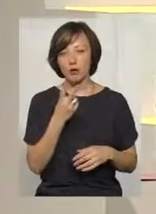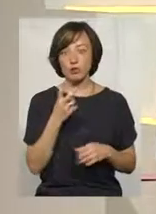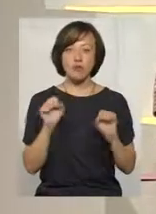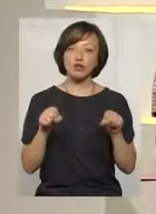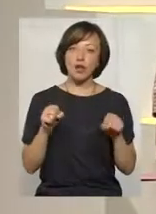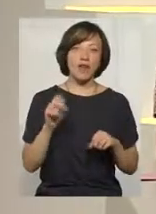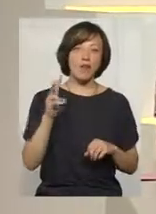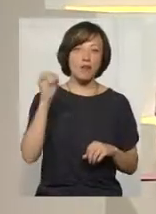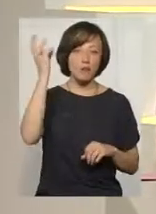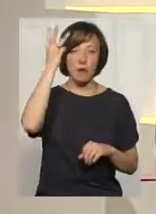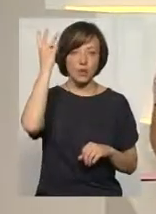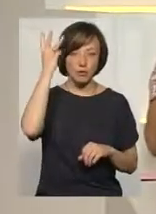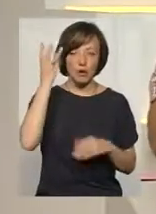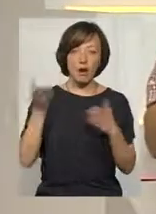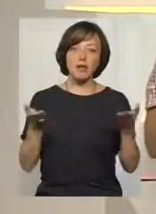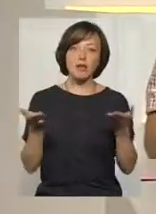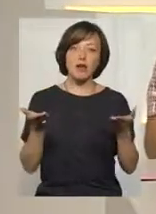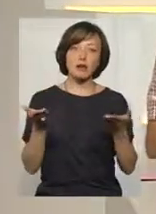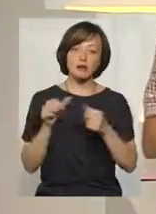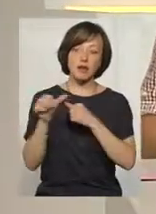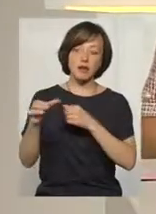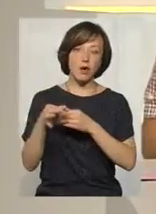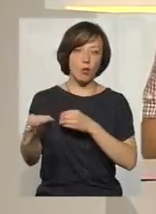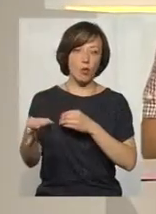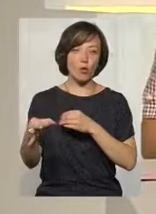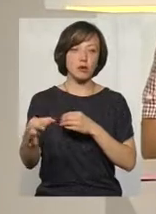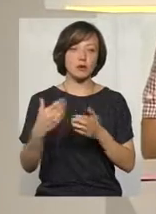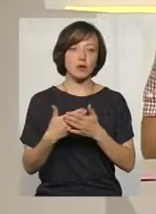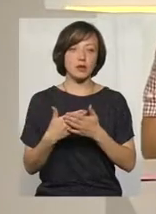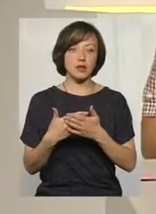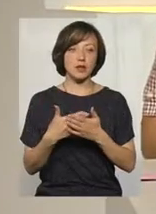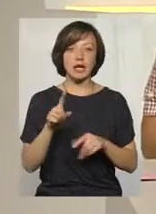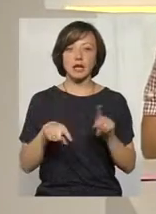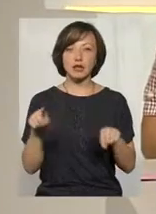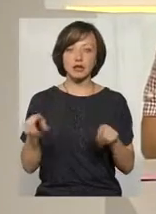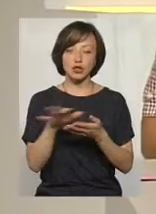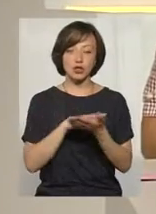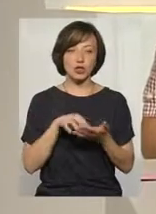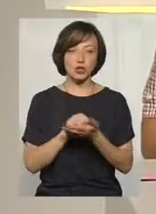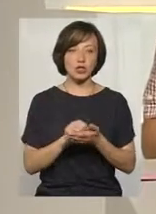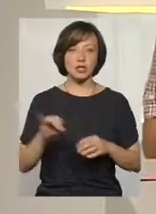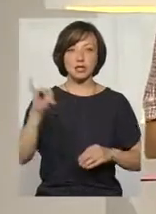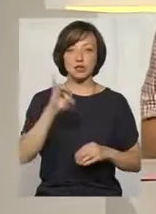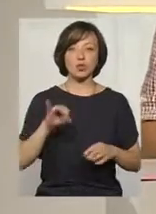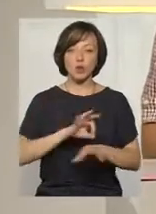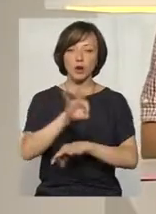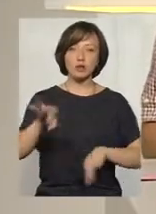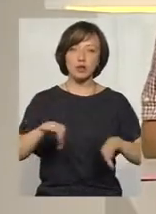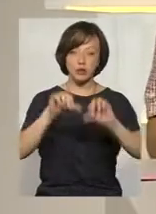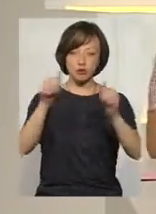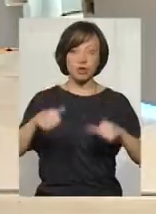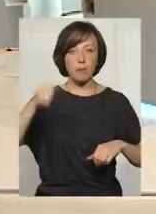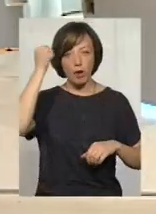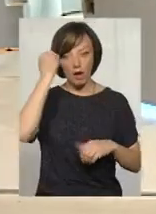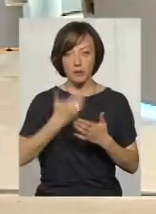можливо, не в Хмельницькому, а десь там на околицях, чи навіть в Хмельницькому іноді нищаться якісь історичні, архітектурні пам'ятки.